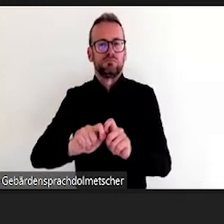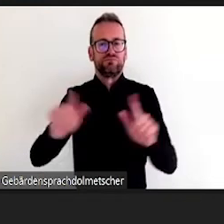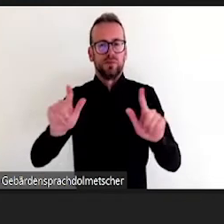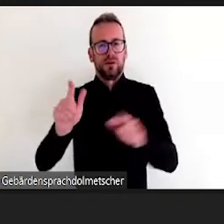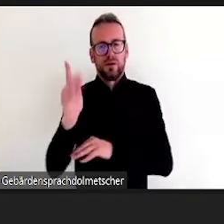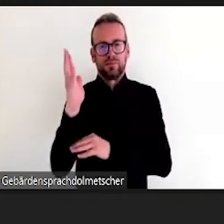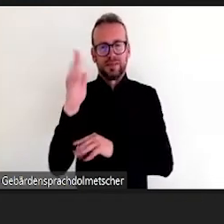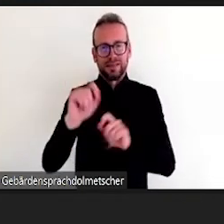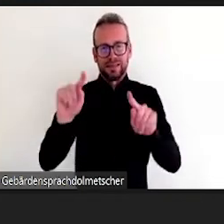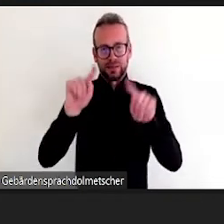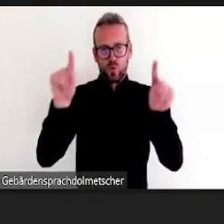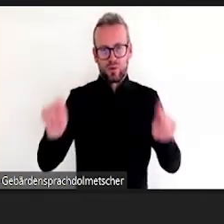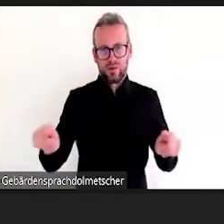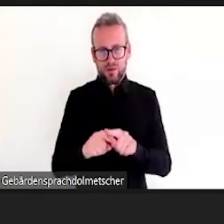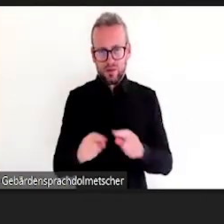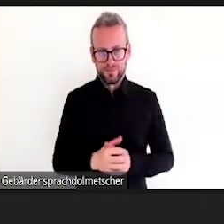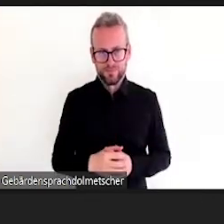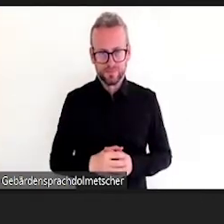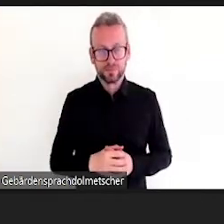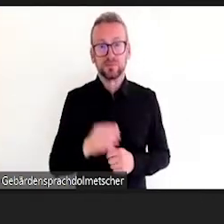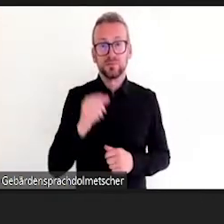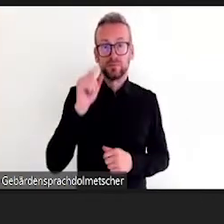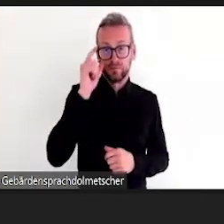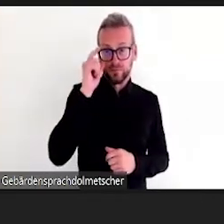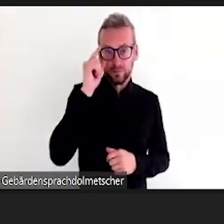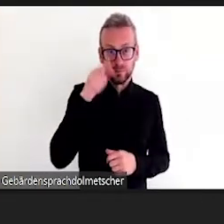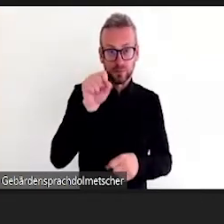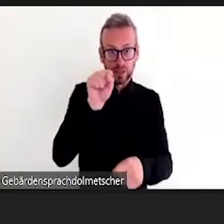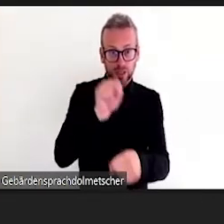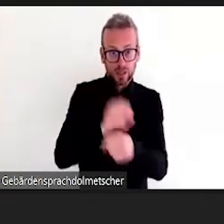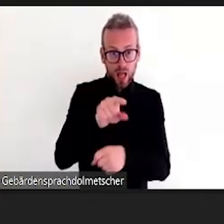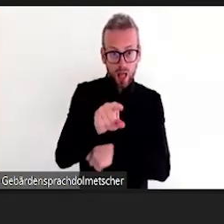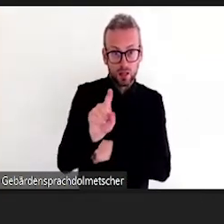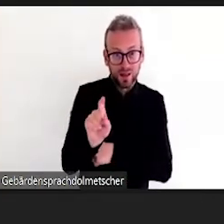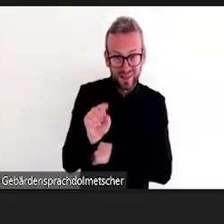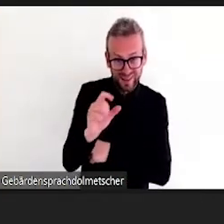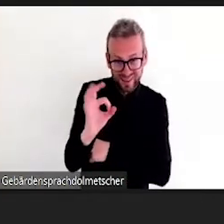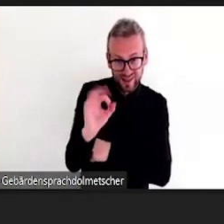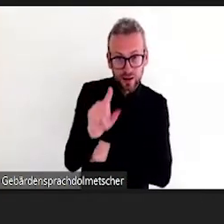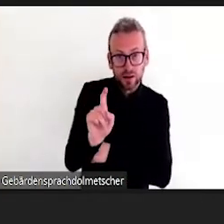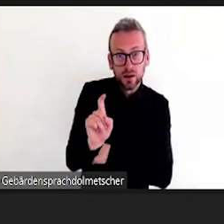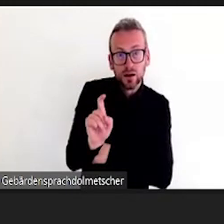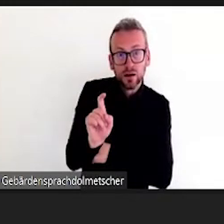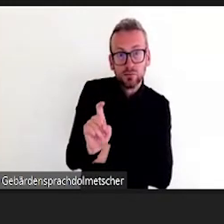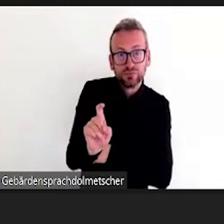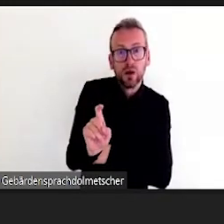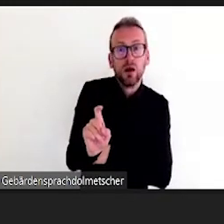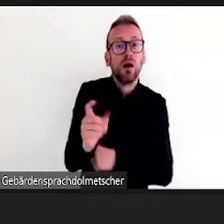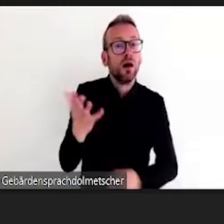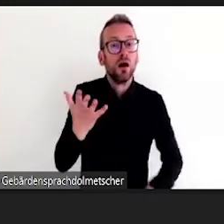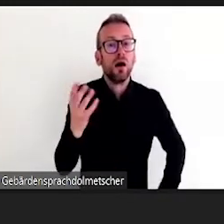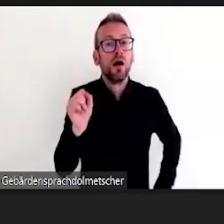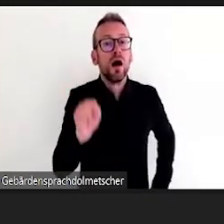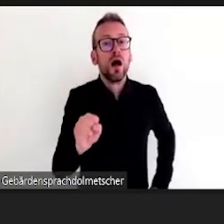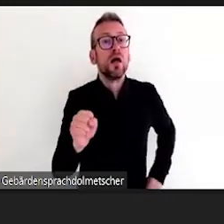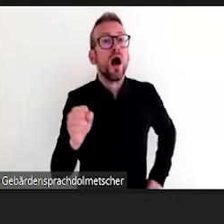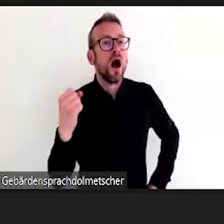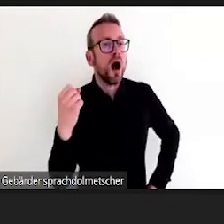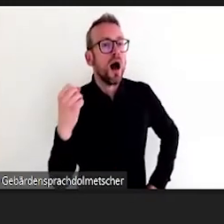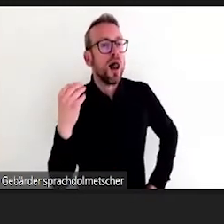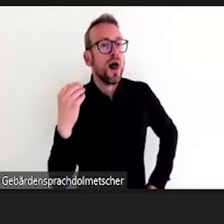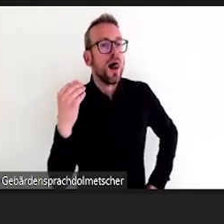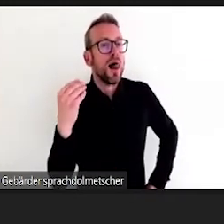Klusion. Sie sehen auch diesen Hashtag davor. Das heißt, es ist ein Begriff, der in der Twitter-Landschaft entstanden ist,